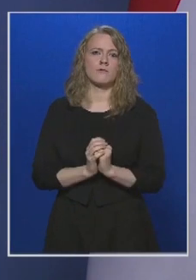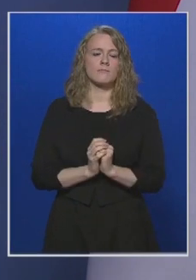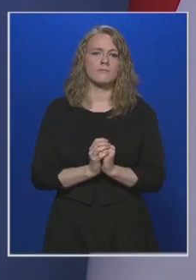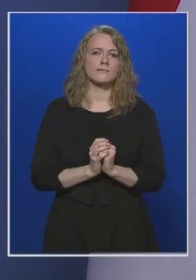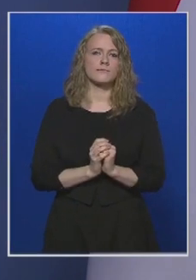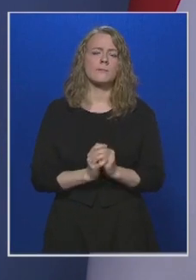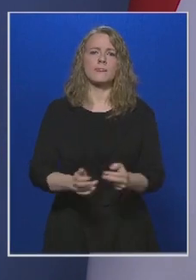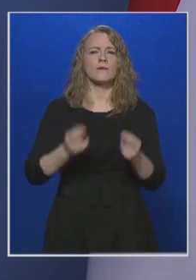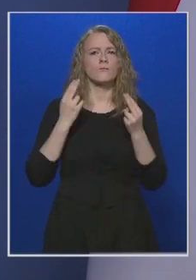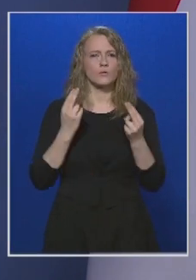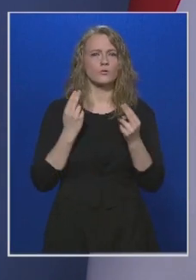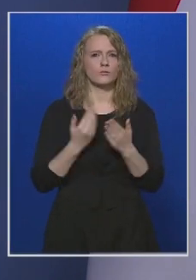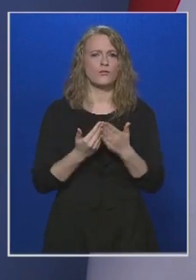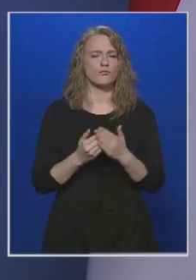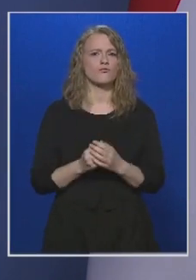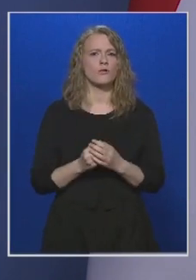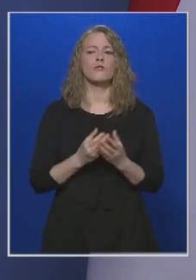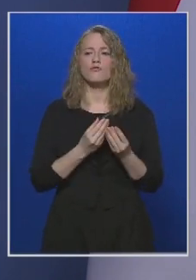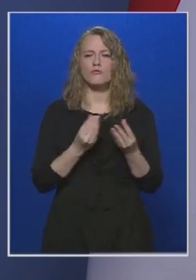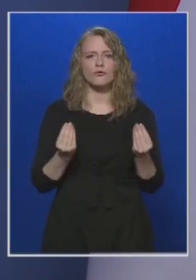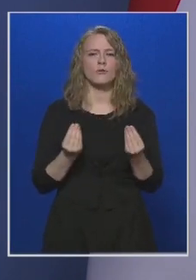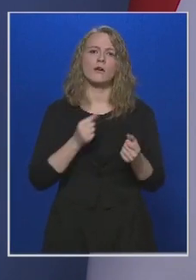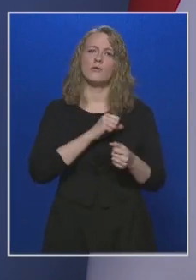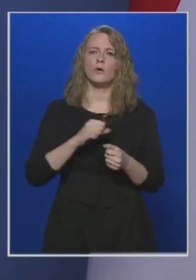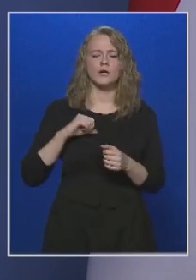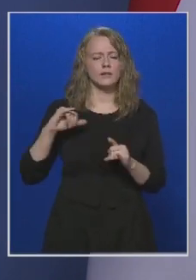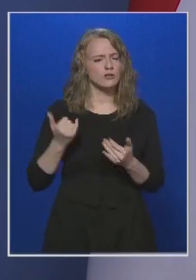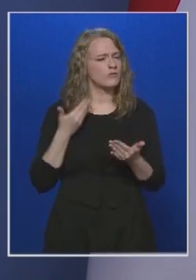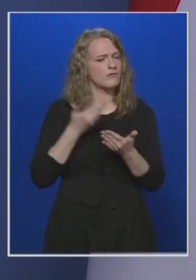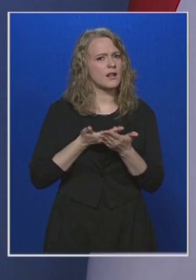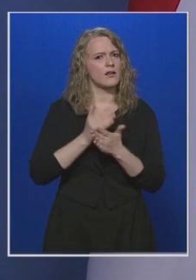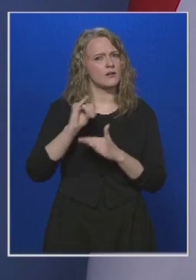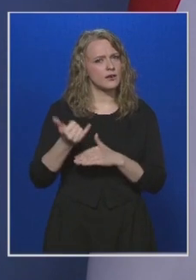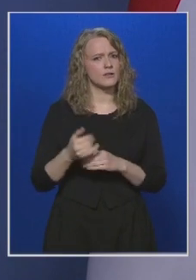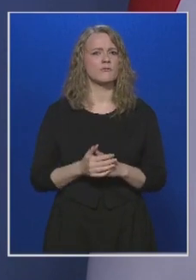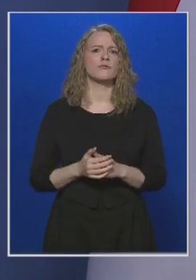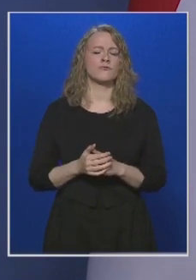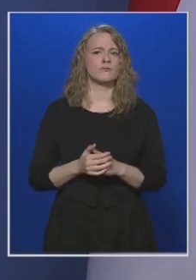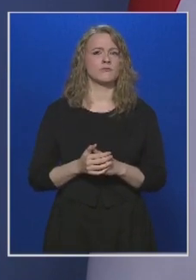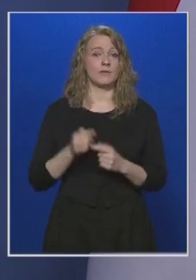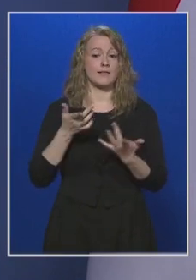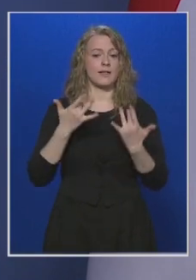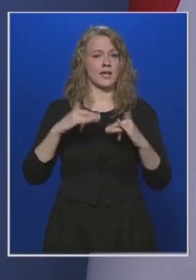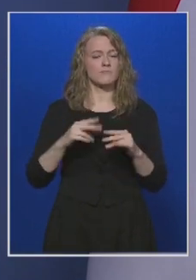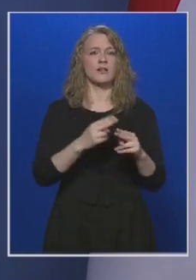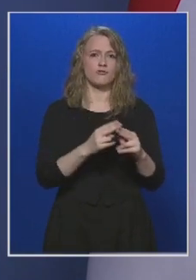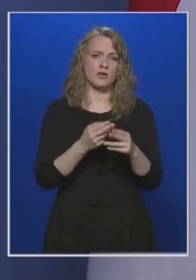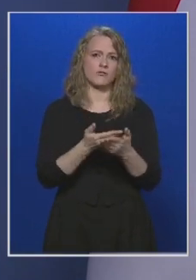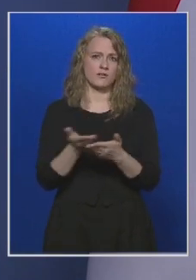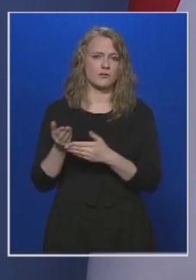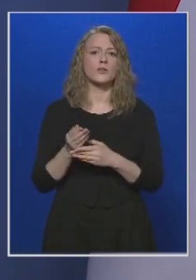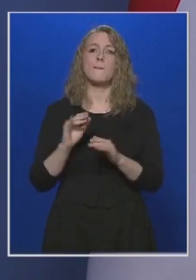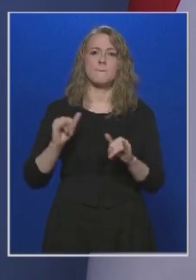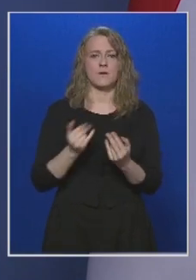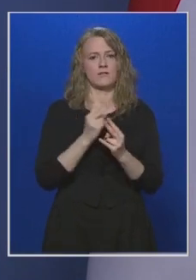tehát fontos az, hogy sokan önkéntesek és felajánlásokkal ebben a helyzetben segítsenek azoknak, akik